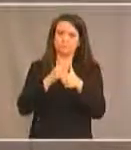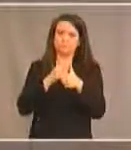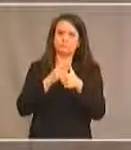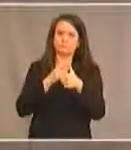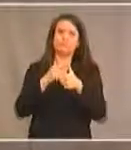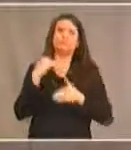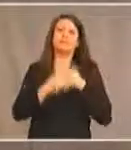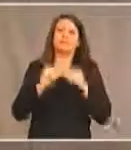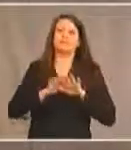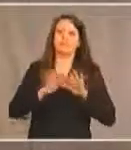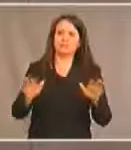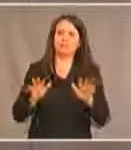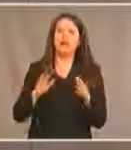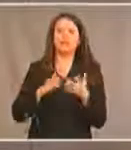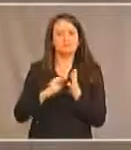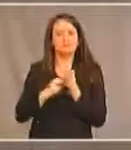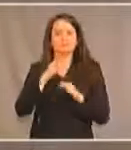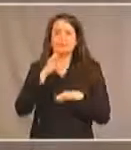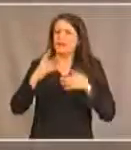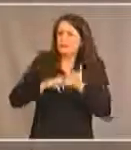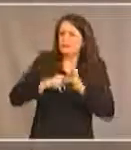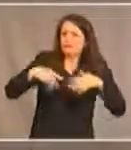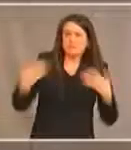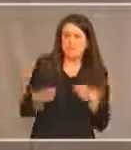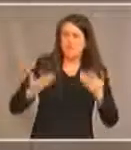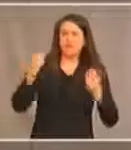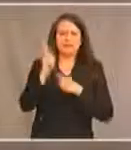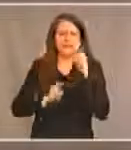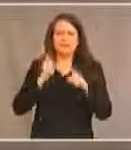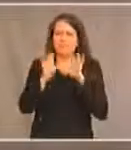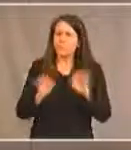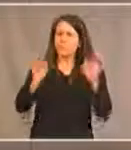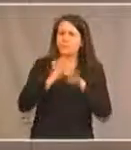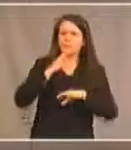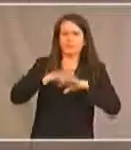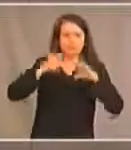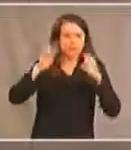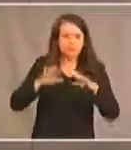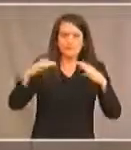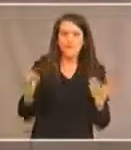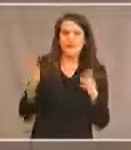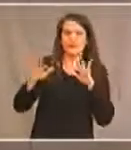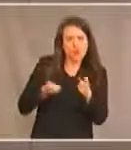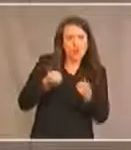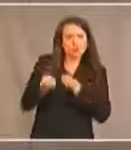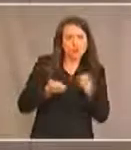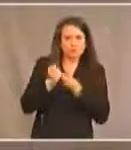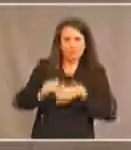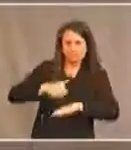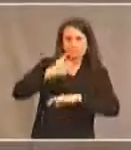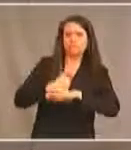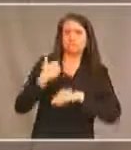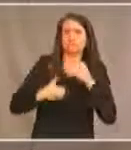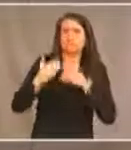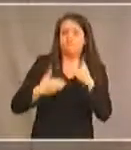démarches générales. Qui devrait être couvert? Quelles sont les questions qui doivent être abordées? Comment assurer le contrôle et la mise en oeuvre?